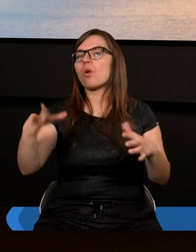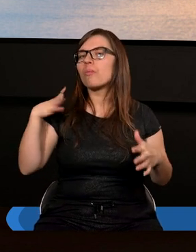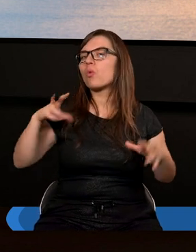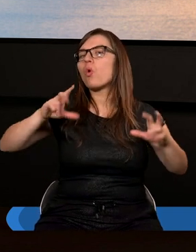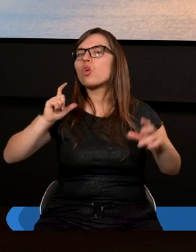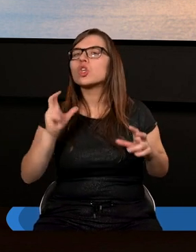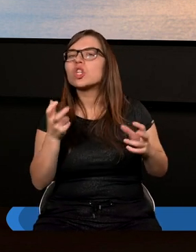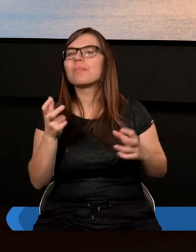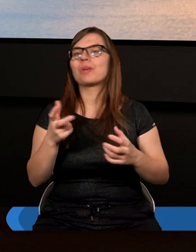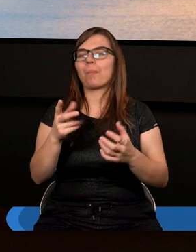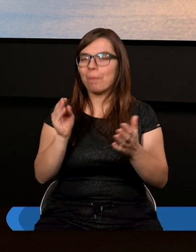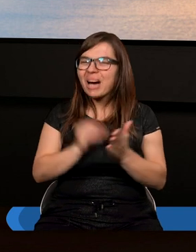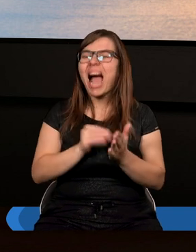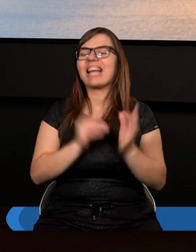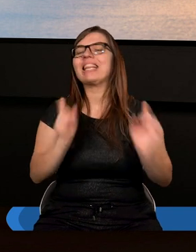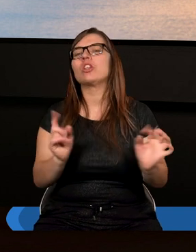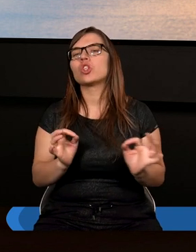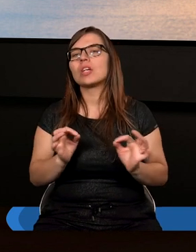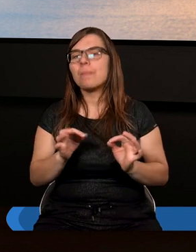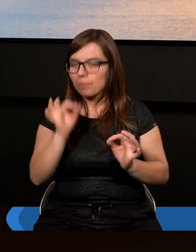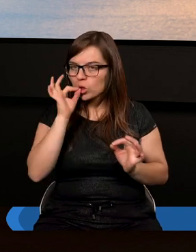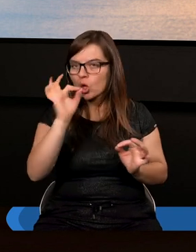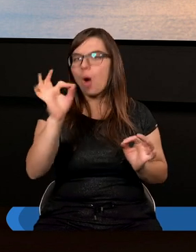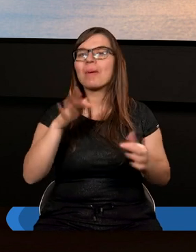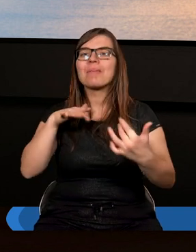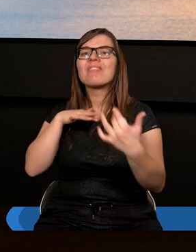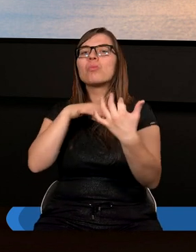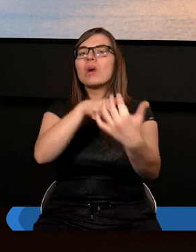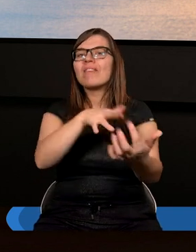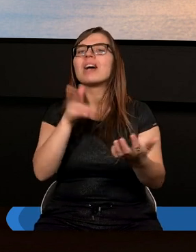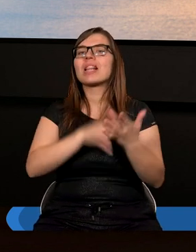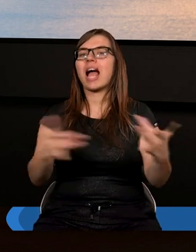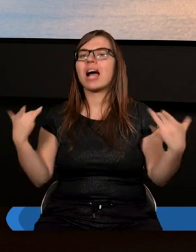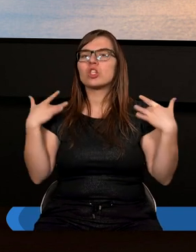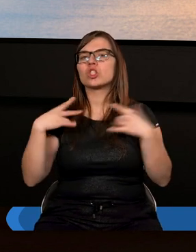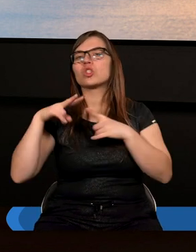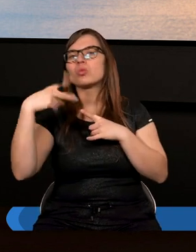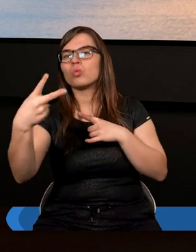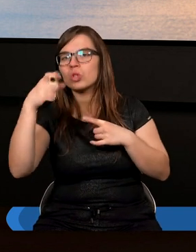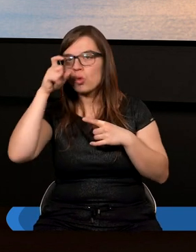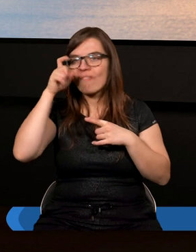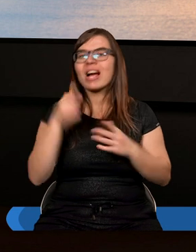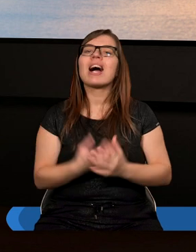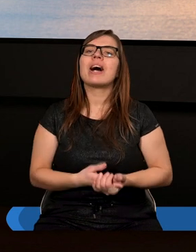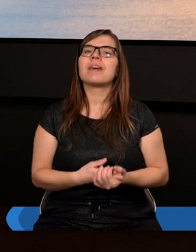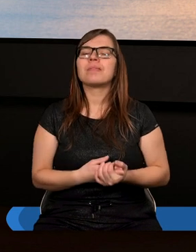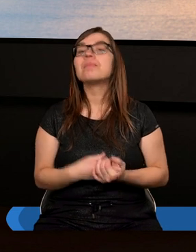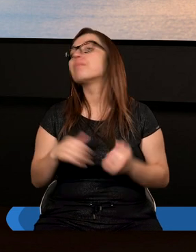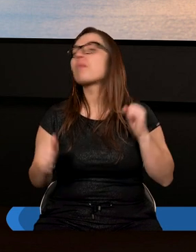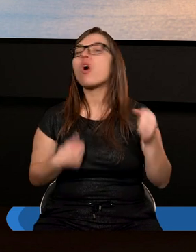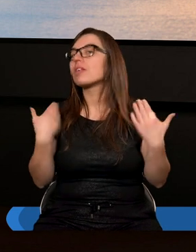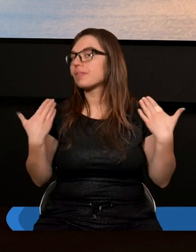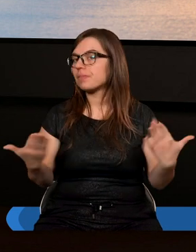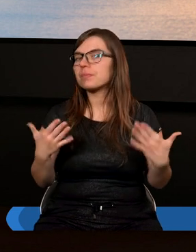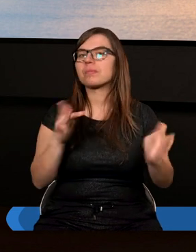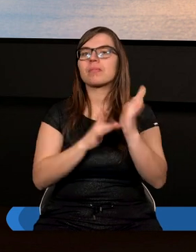praktycznym, dobrym wpływem na życie drugiego człowieka. Ponieważ Pan Jezus był